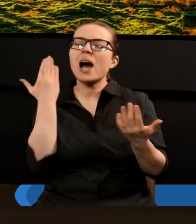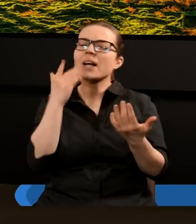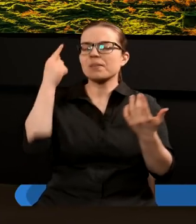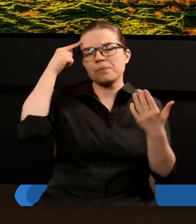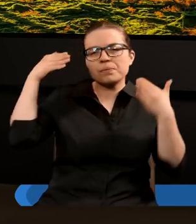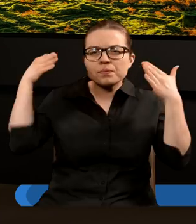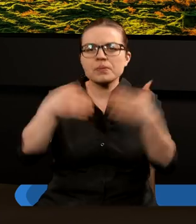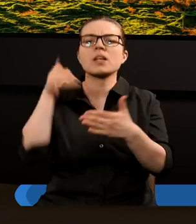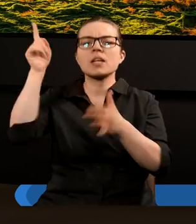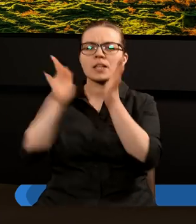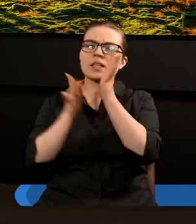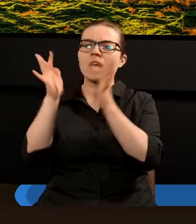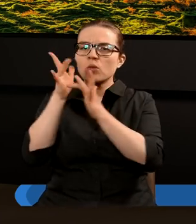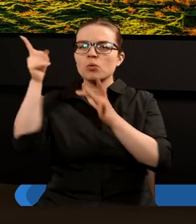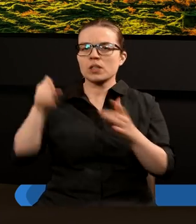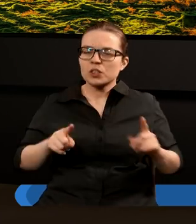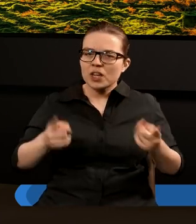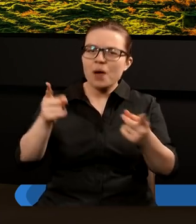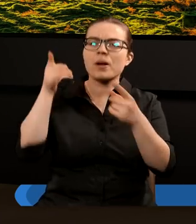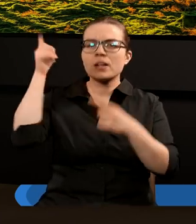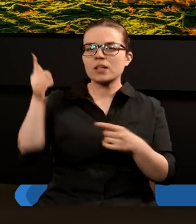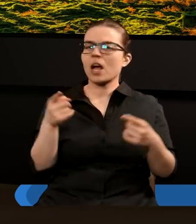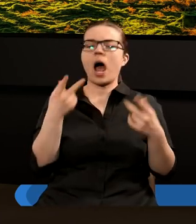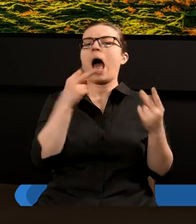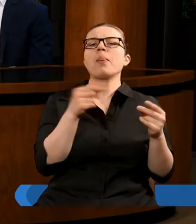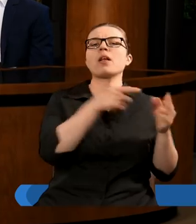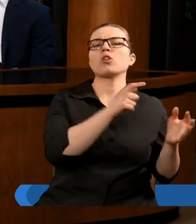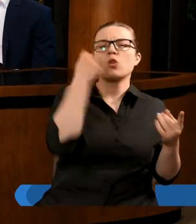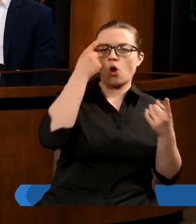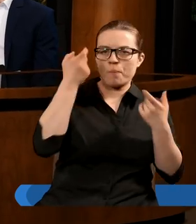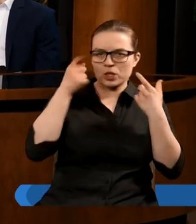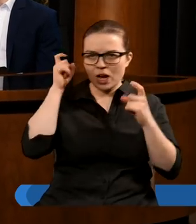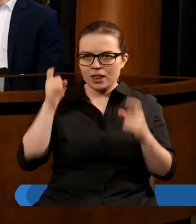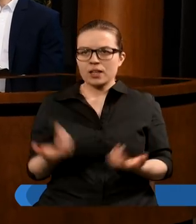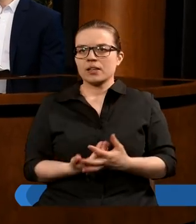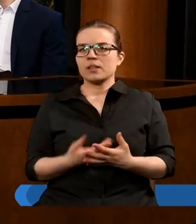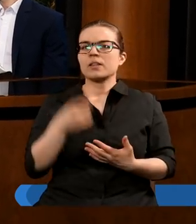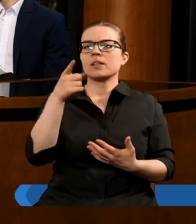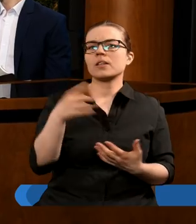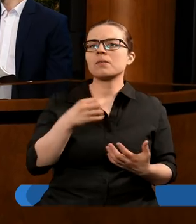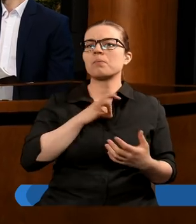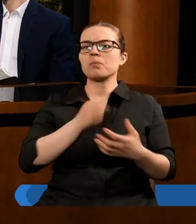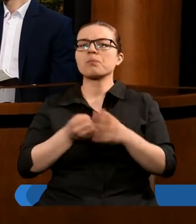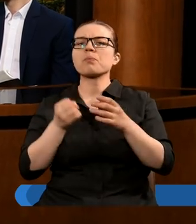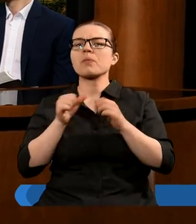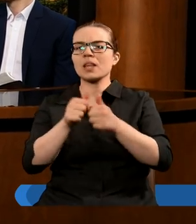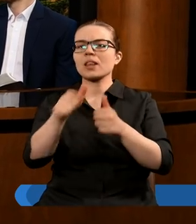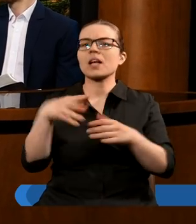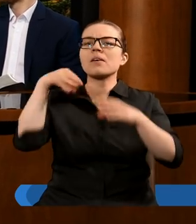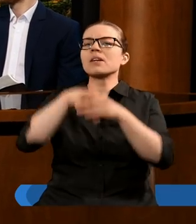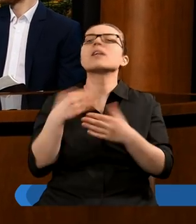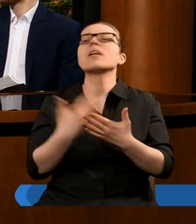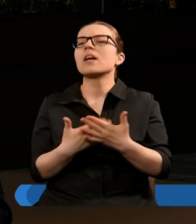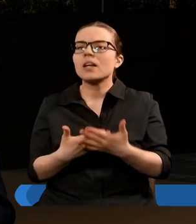Jezusie, na jego działalności, zamiast na tym, co robi szatan? Moim zdaniem te informacje zostały zawarte tutaj dlatego,